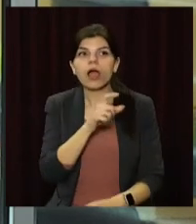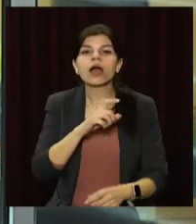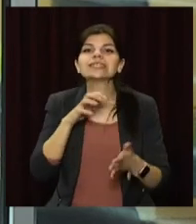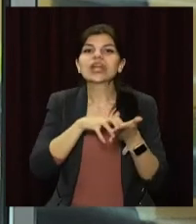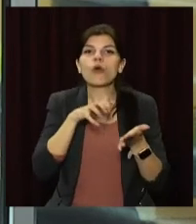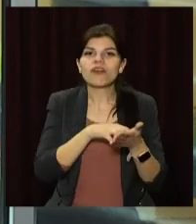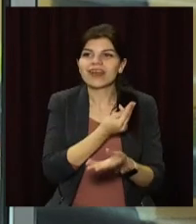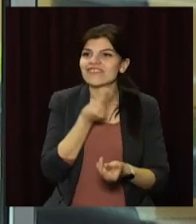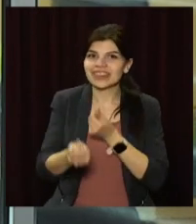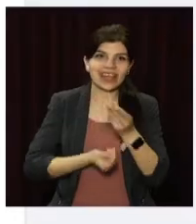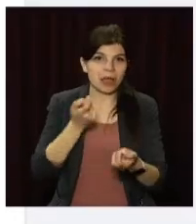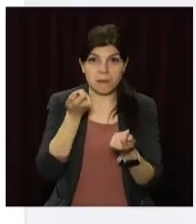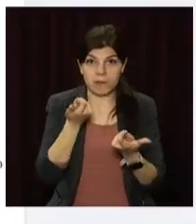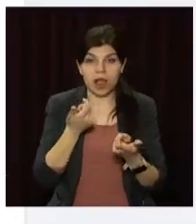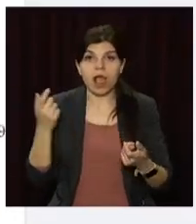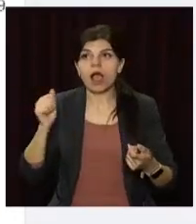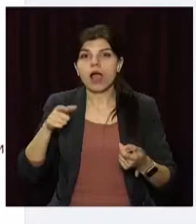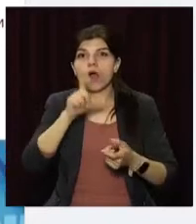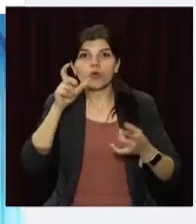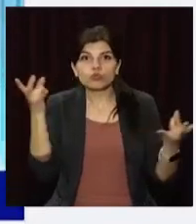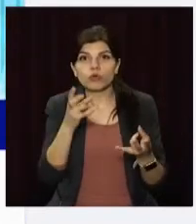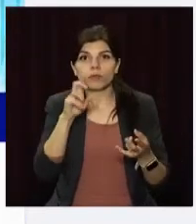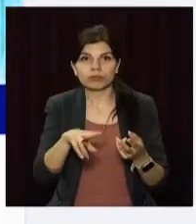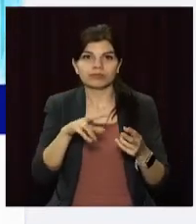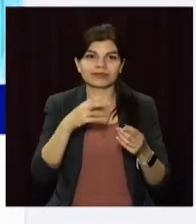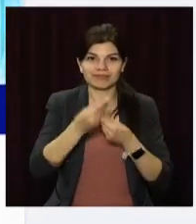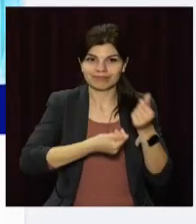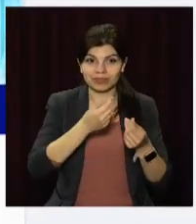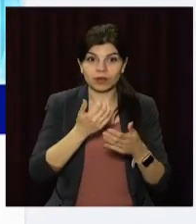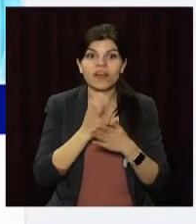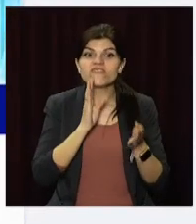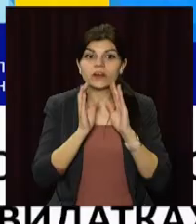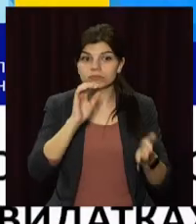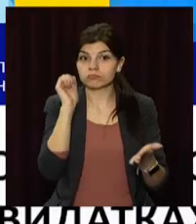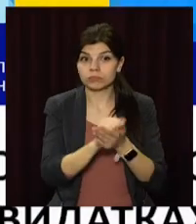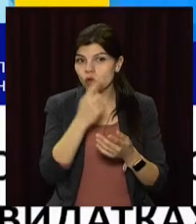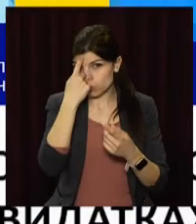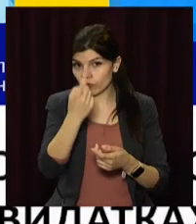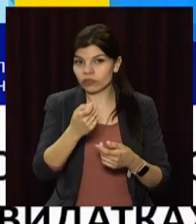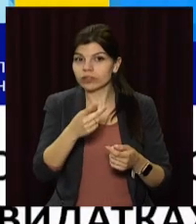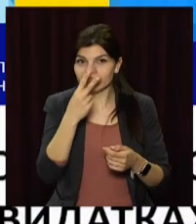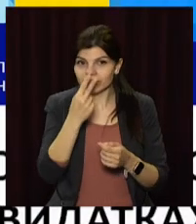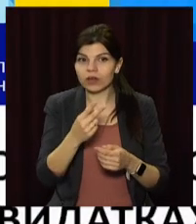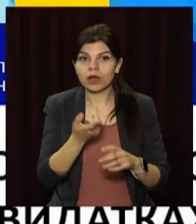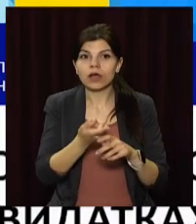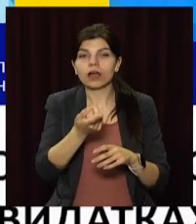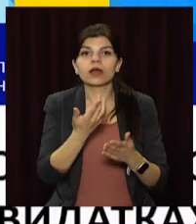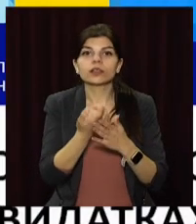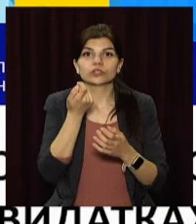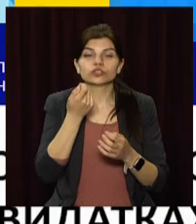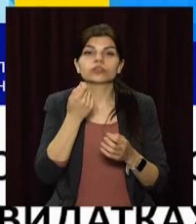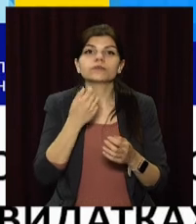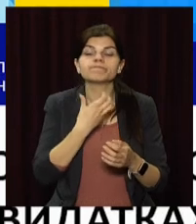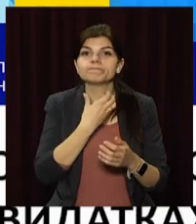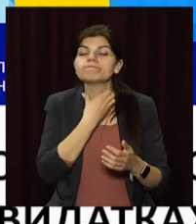страхувальників. Про це прес-служба фонду повідомила на своїй сторінці у Фейсбук. У повідомленні йдеться брак фінансування у